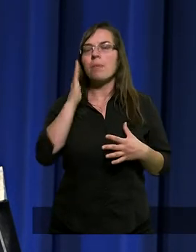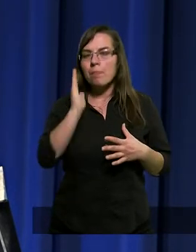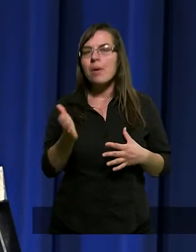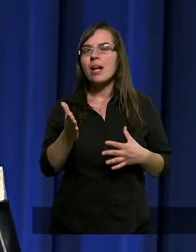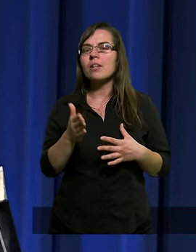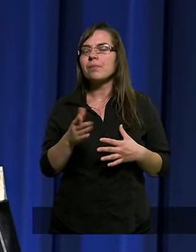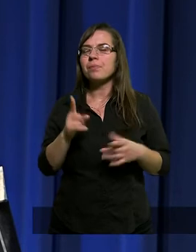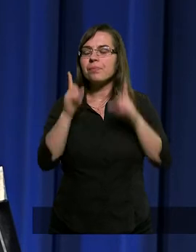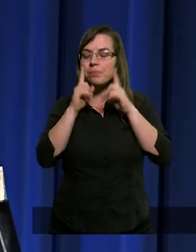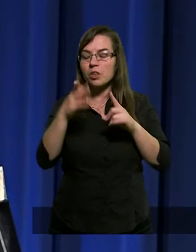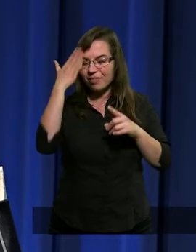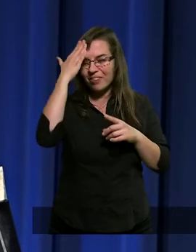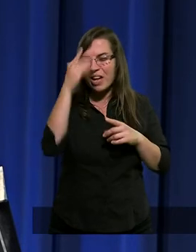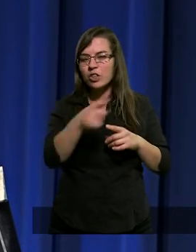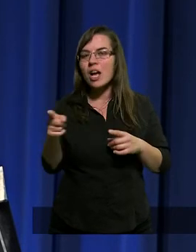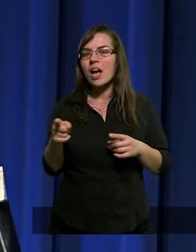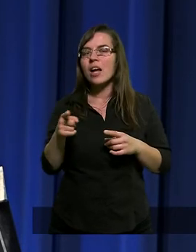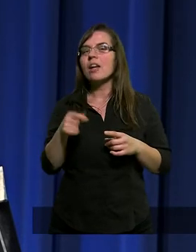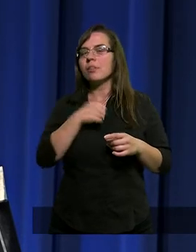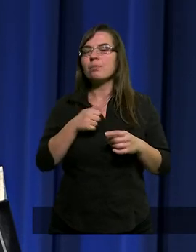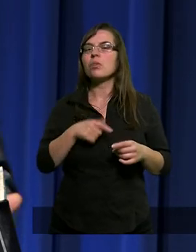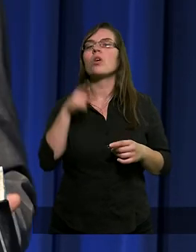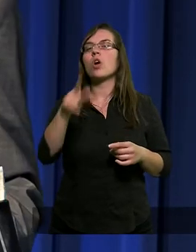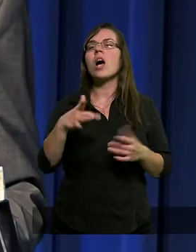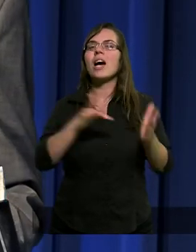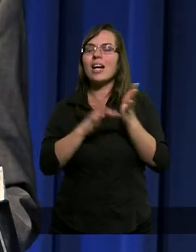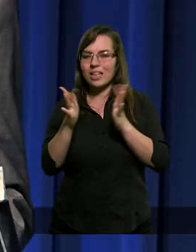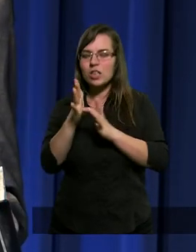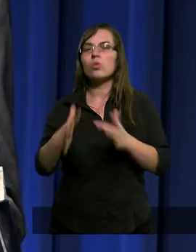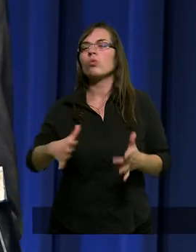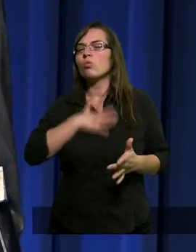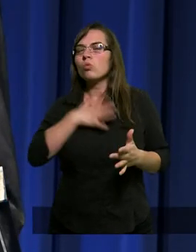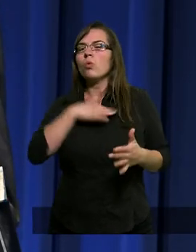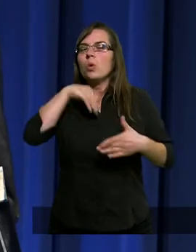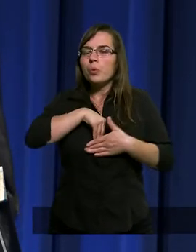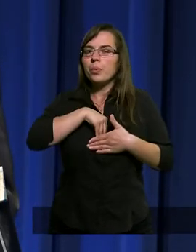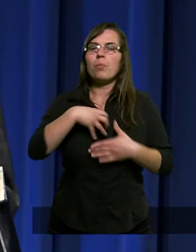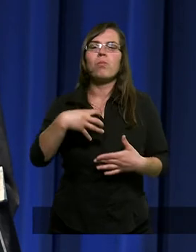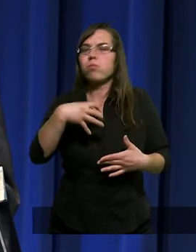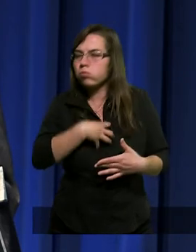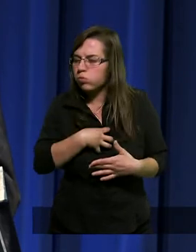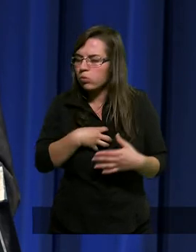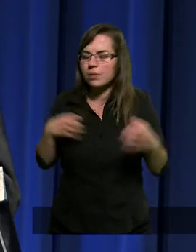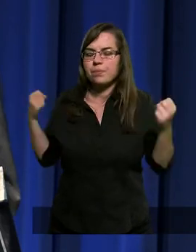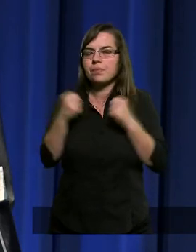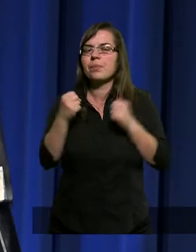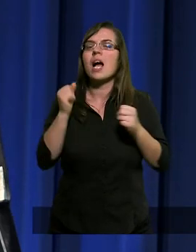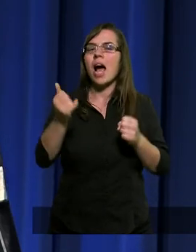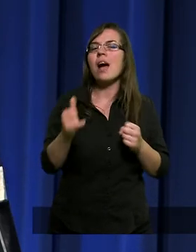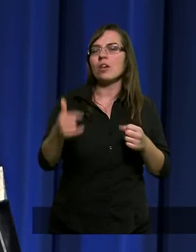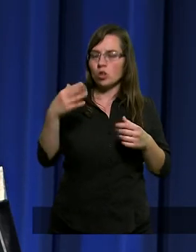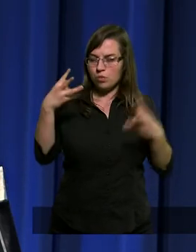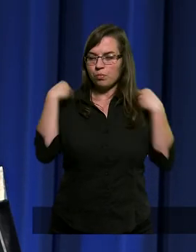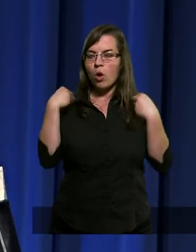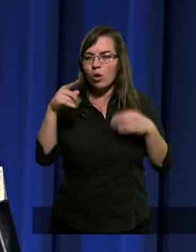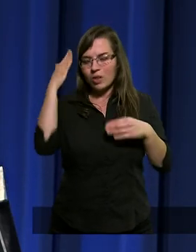z ojcem oczywiście wiecznym. Chrystus odczuwał ból, jakie dozna grzesznik,